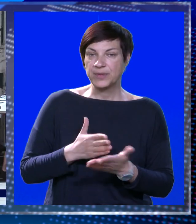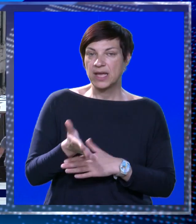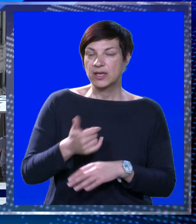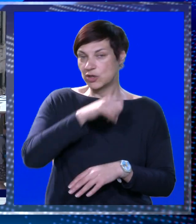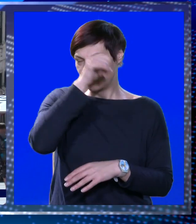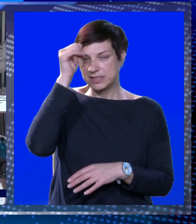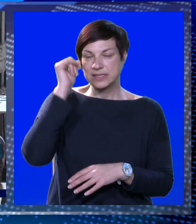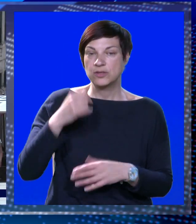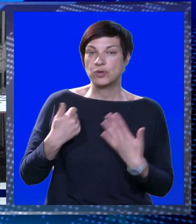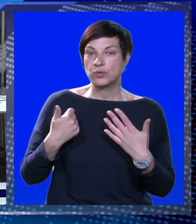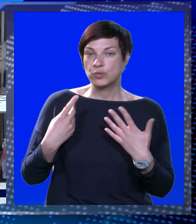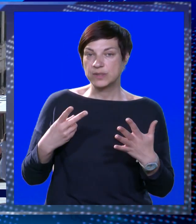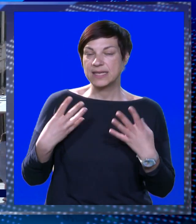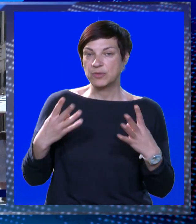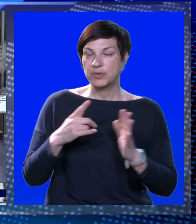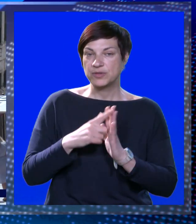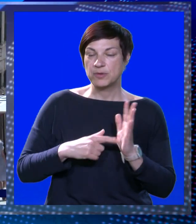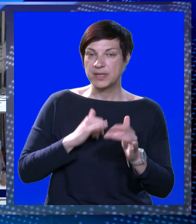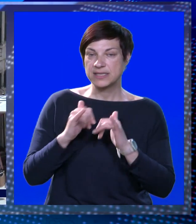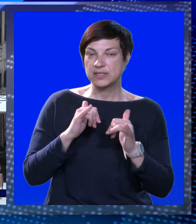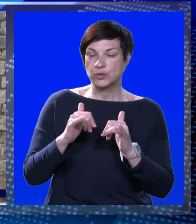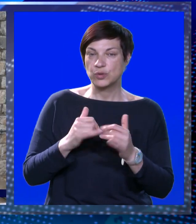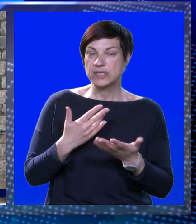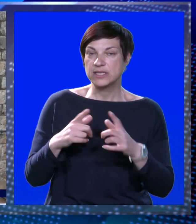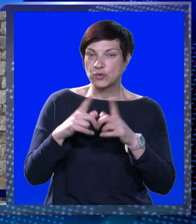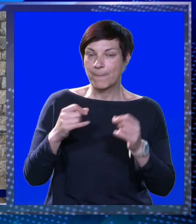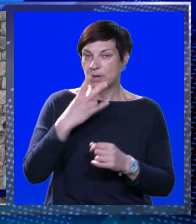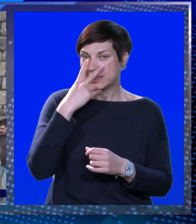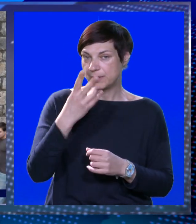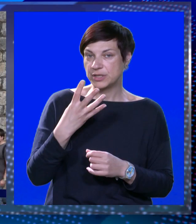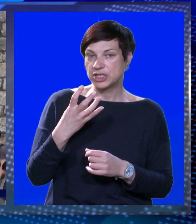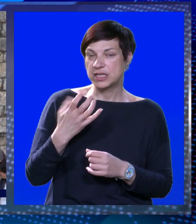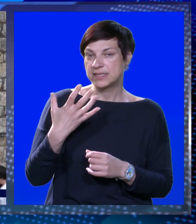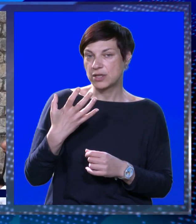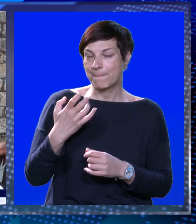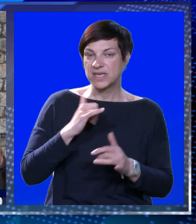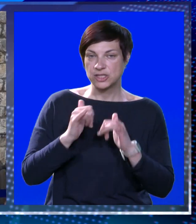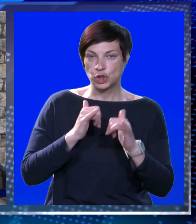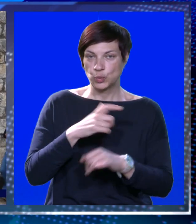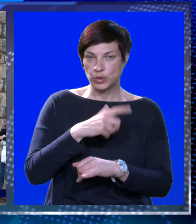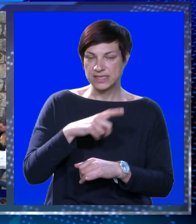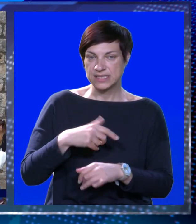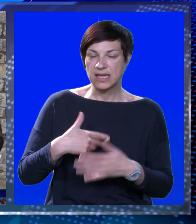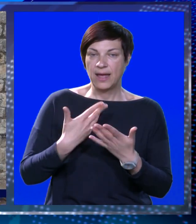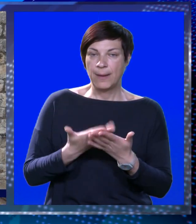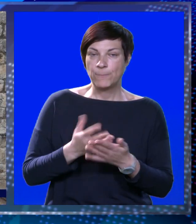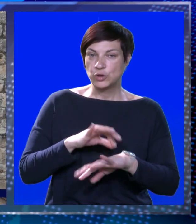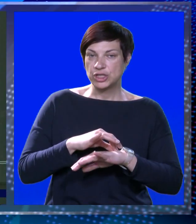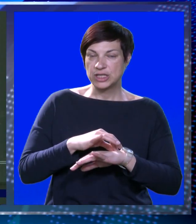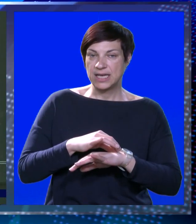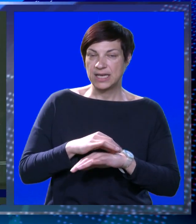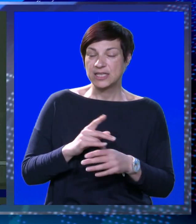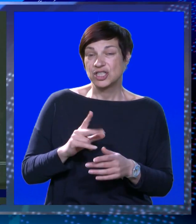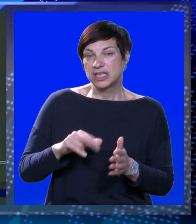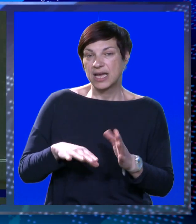Kroz sezonu u Srpnju i kolovozu turističku ambulantu posjeti otprilike 400 do 500 turista. A budući da